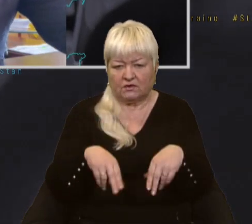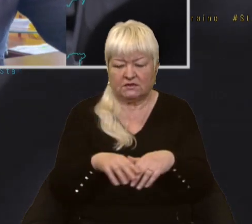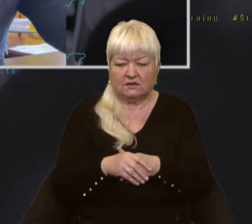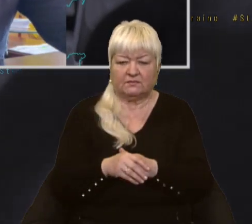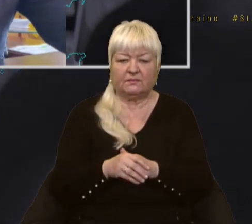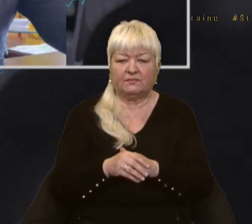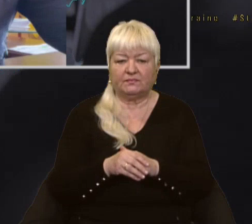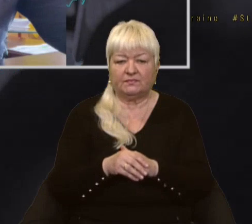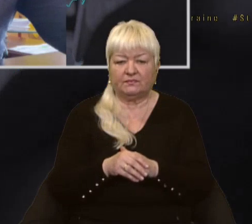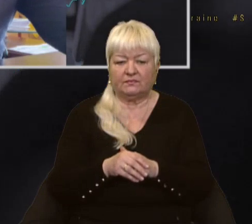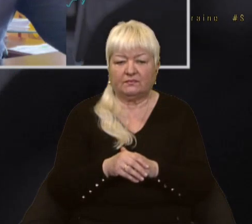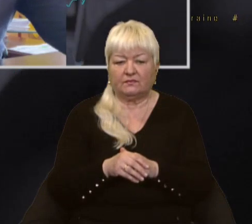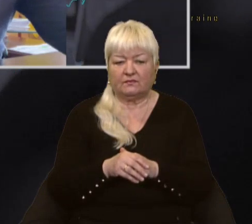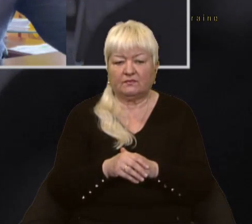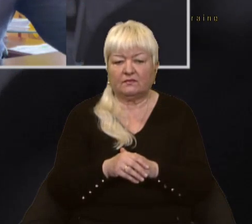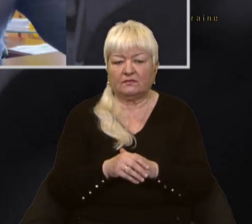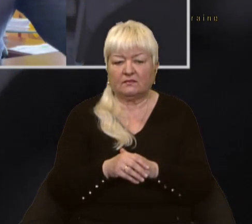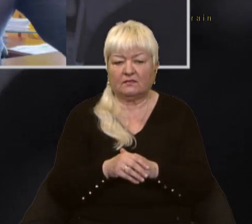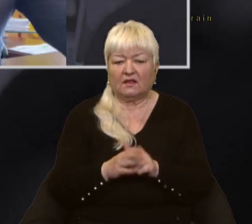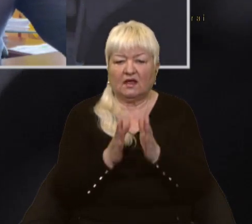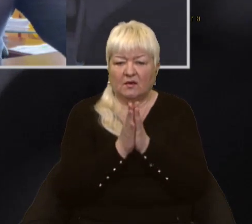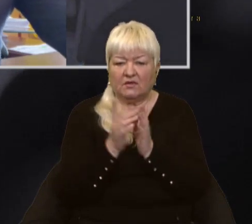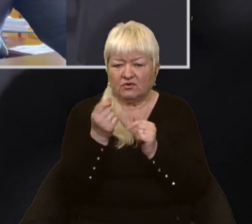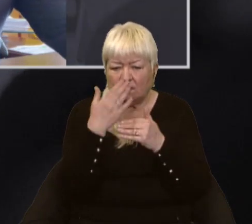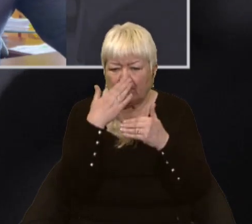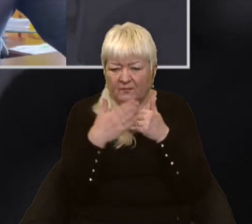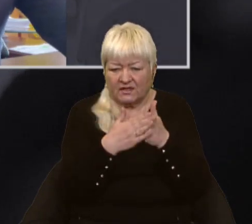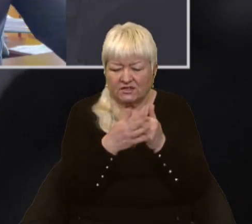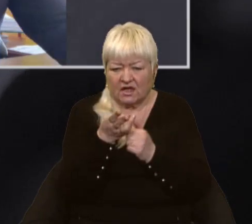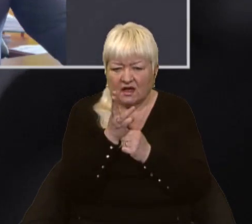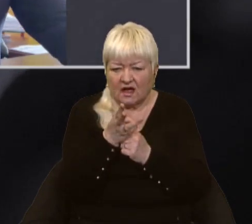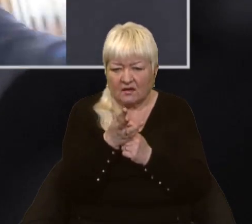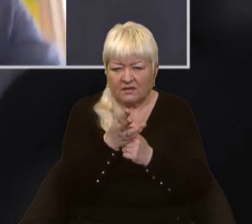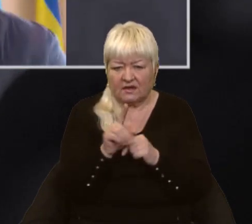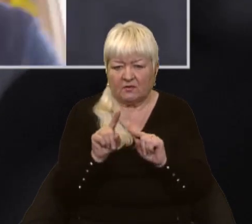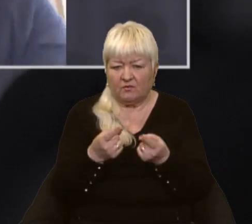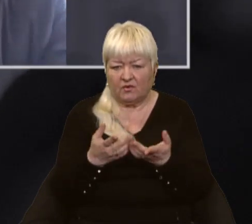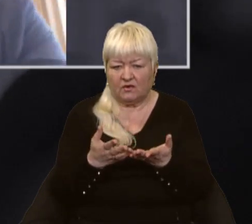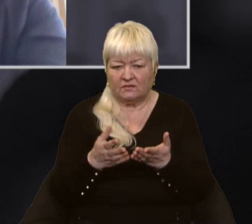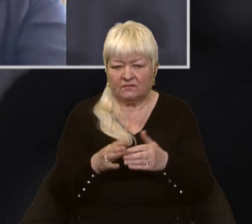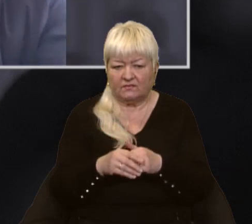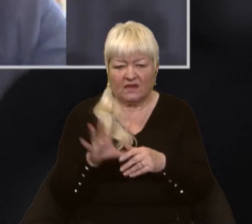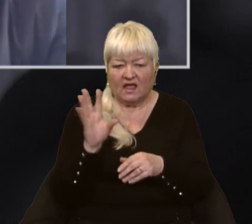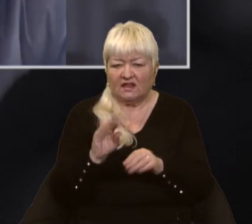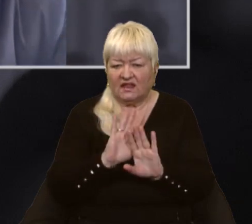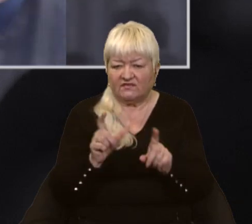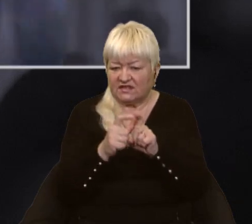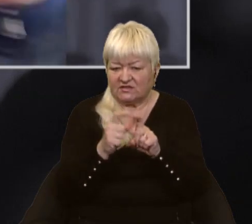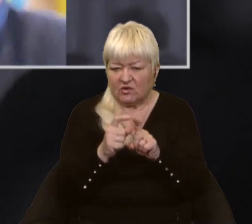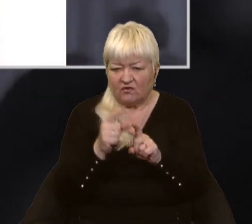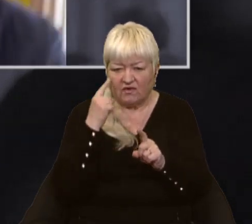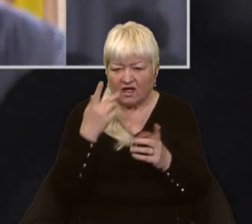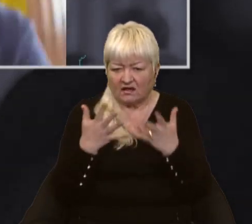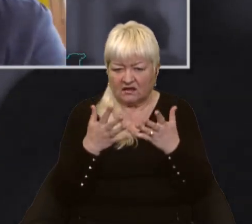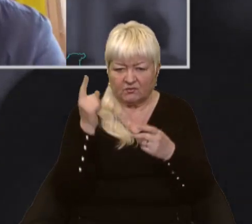3-4 метрів. Олександр, порахання до вас трошки ближче до камери, наблизься, бо не всі слова, на жаль, ми можемо почути.